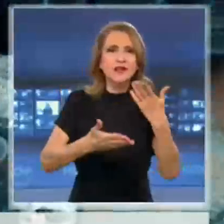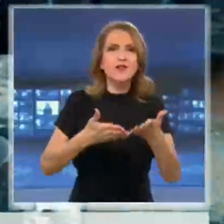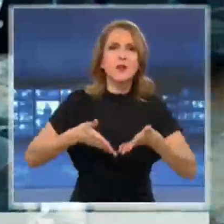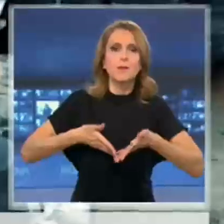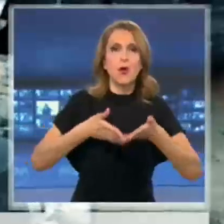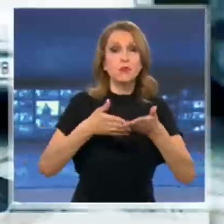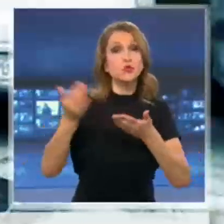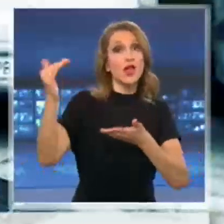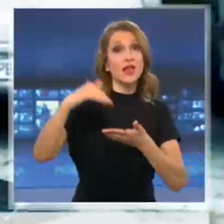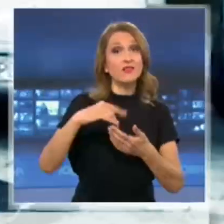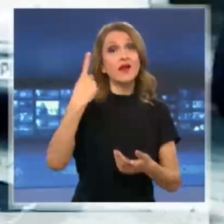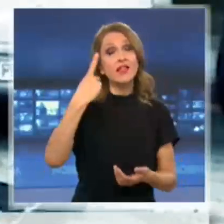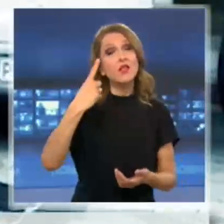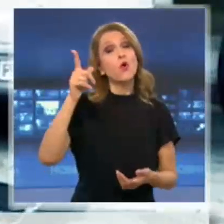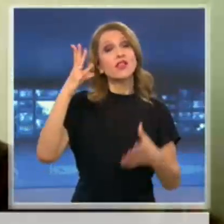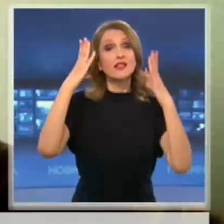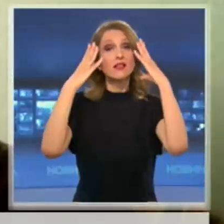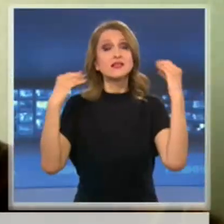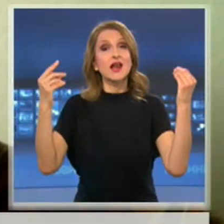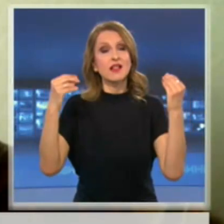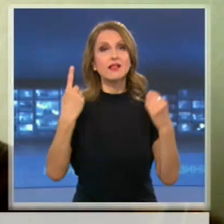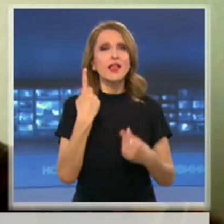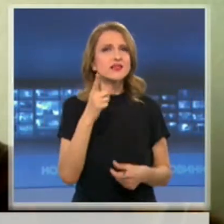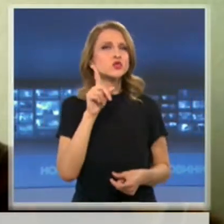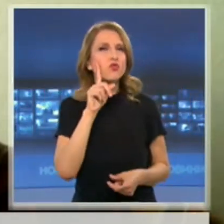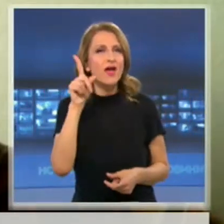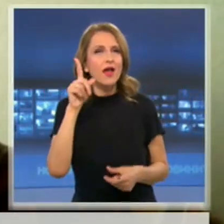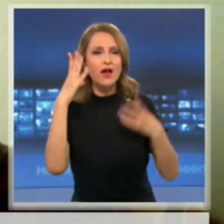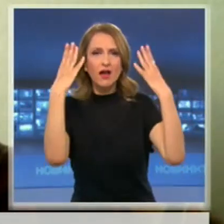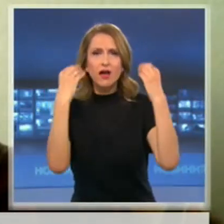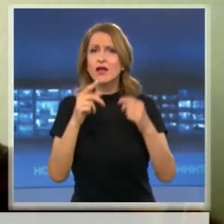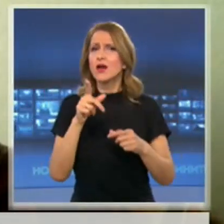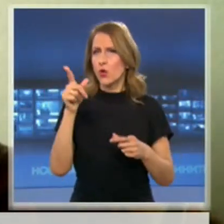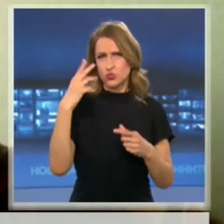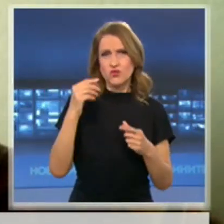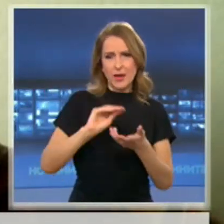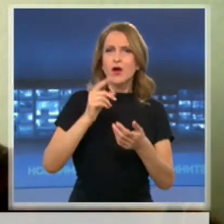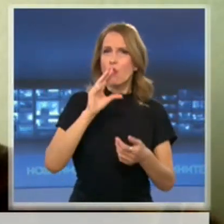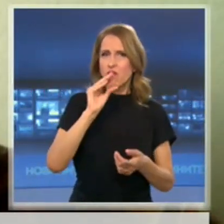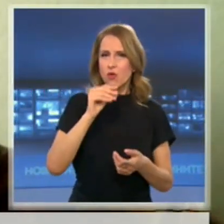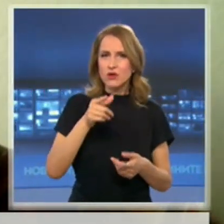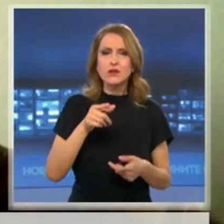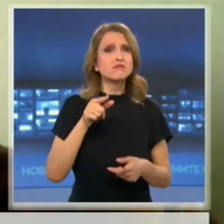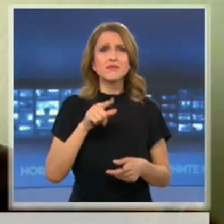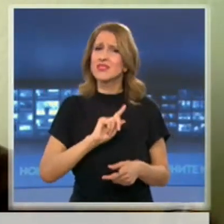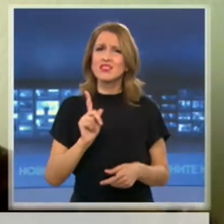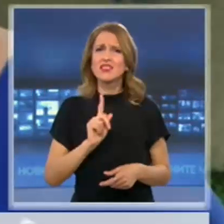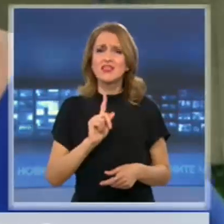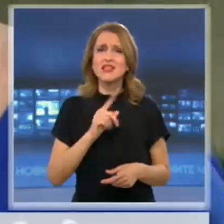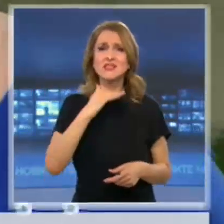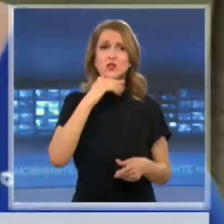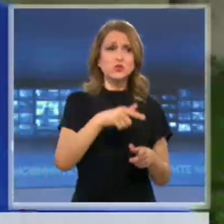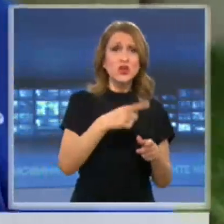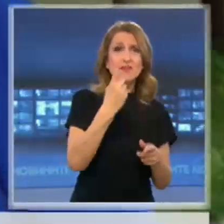от Нидерландия. Там живее Иван Недялков. Един човек от обществото не заслужава така да бъде наранен от друг човек от